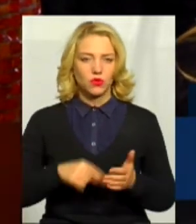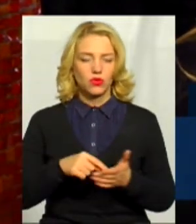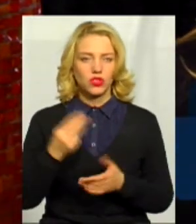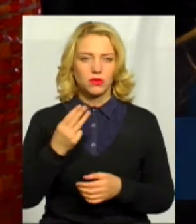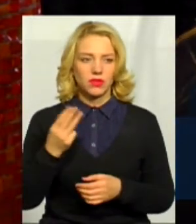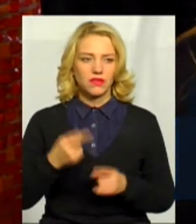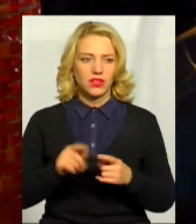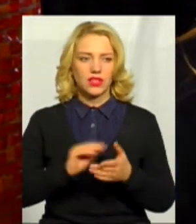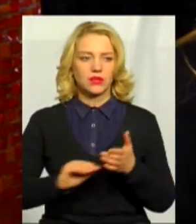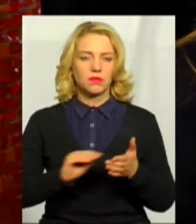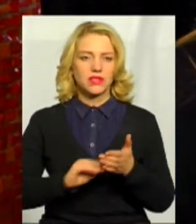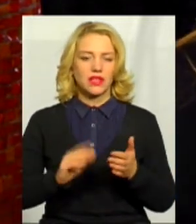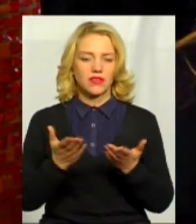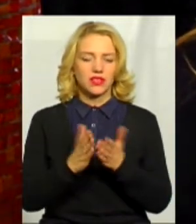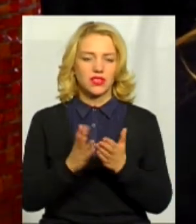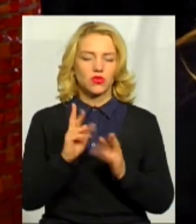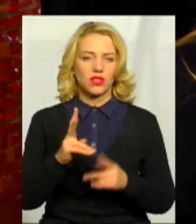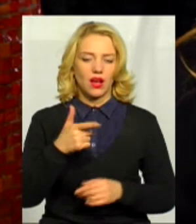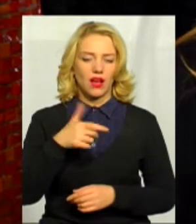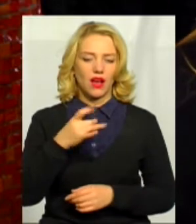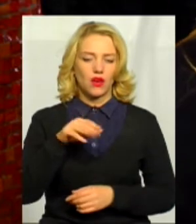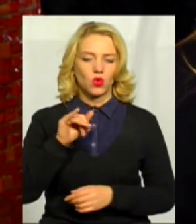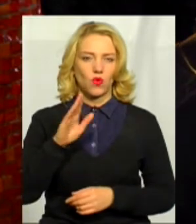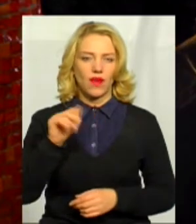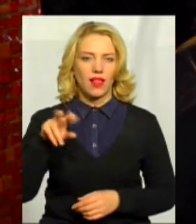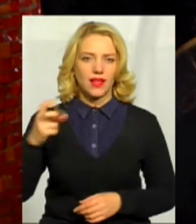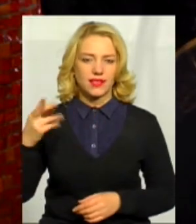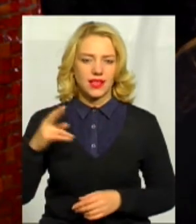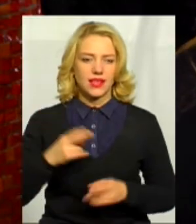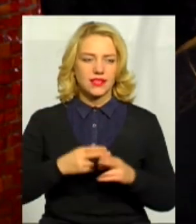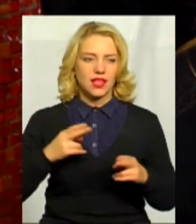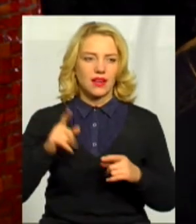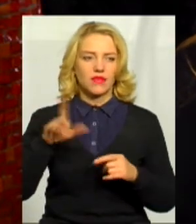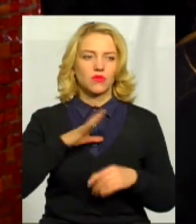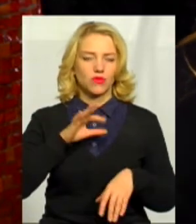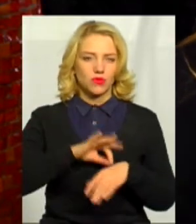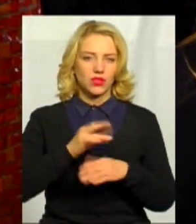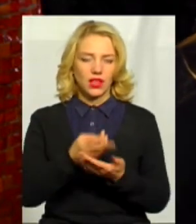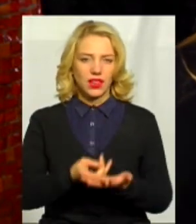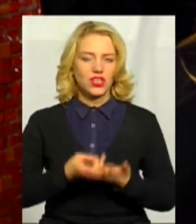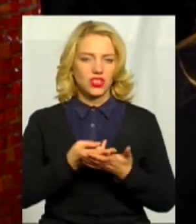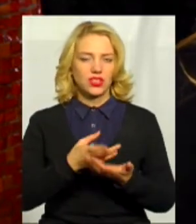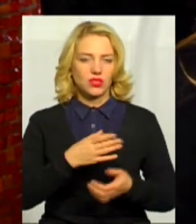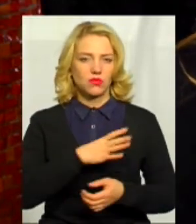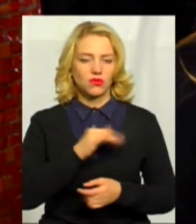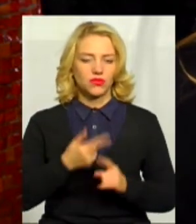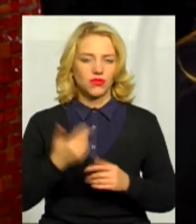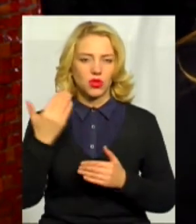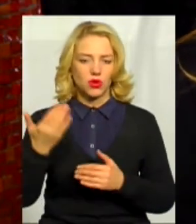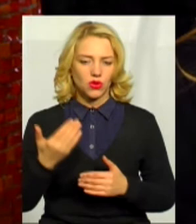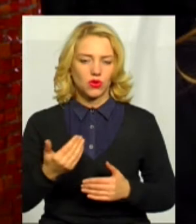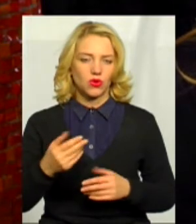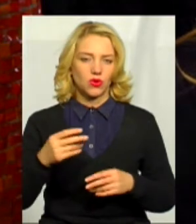гартувалася сталь, та він хворів хворобою, він був буквально прикутий до ліжка. Його честью у нас в